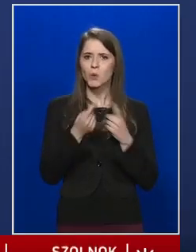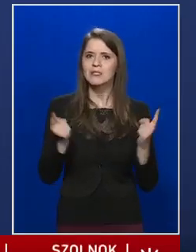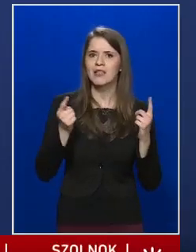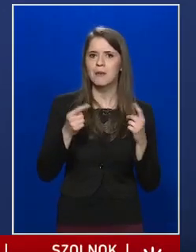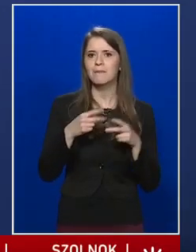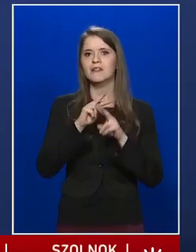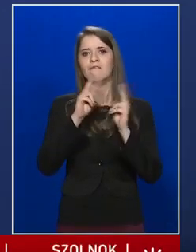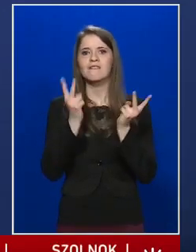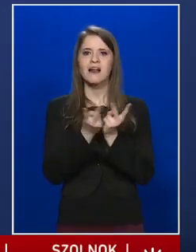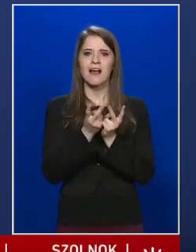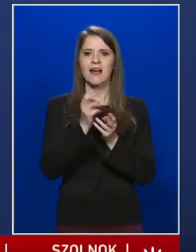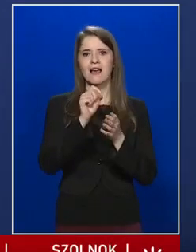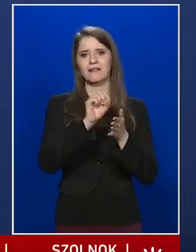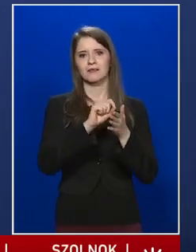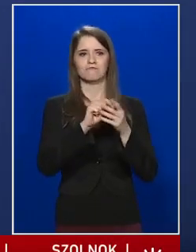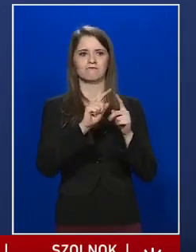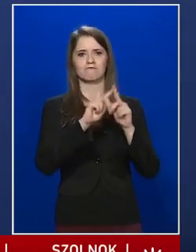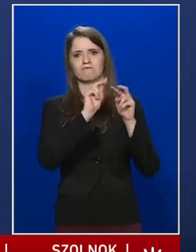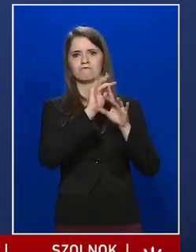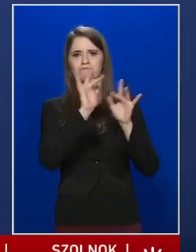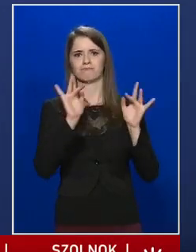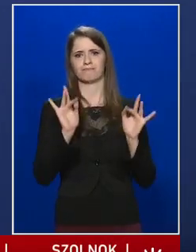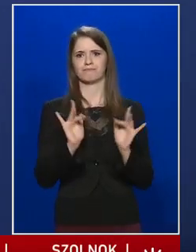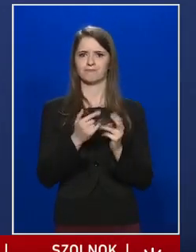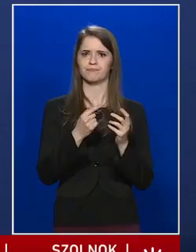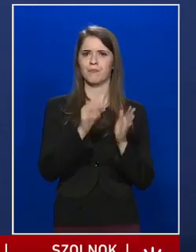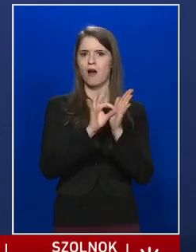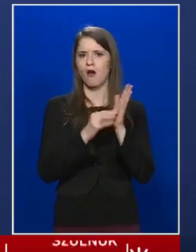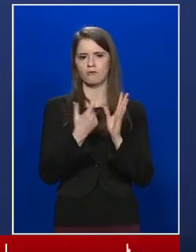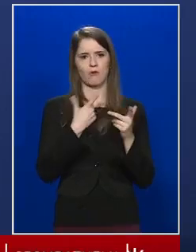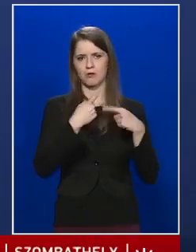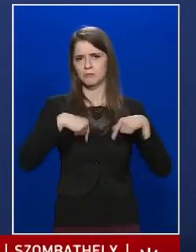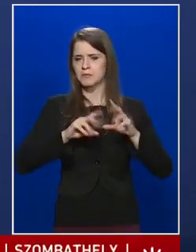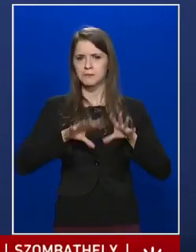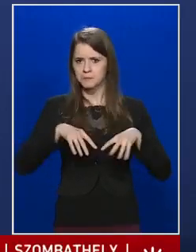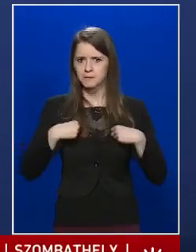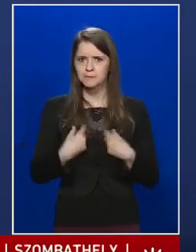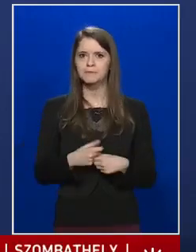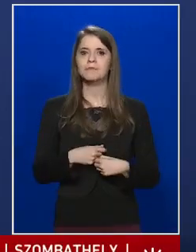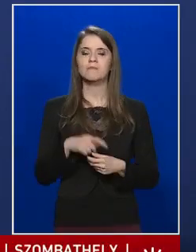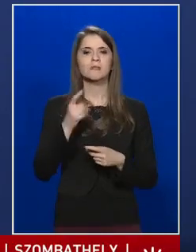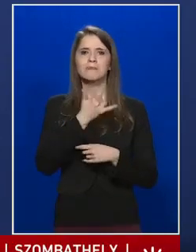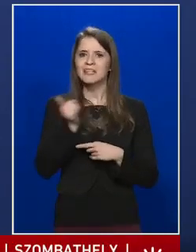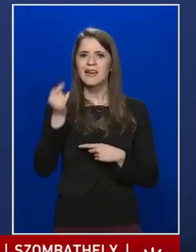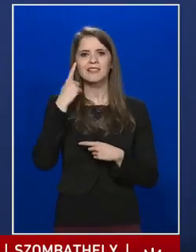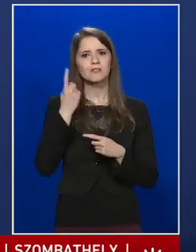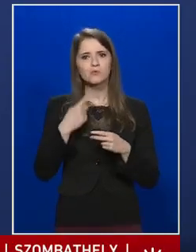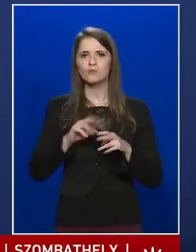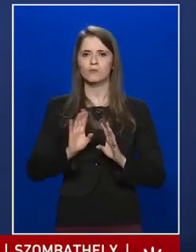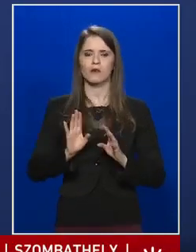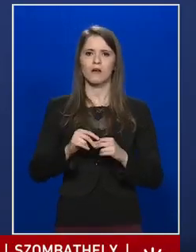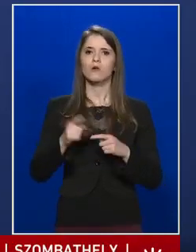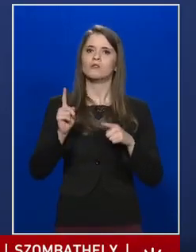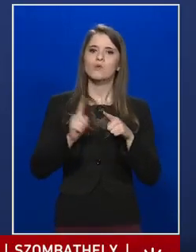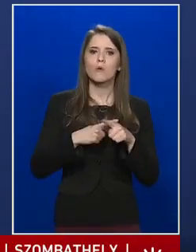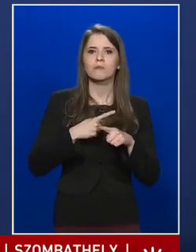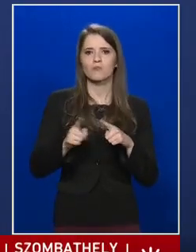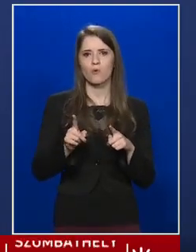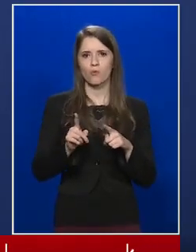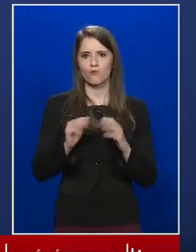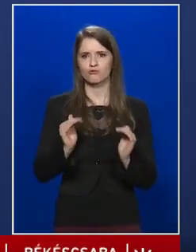világirodalmi adatokat, tehát nyilvánvalóan mindenki tudja, hogy a többszöröse lehet